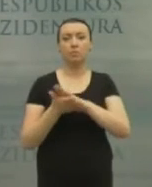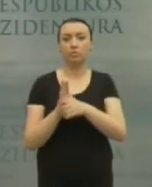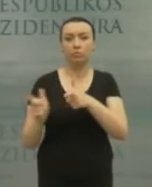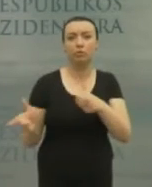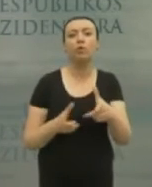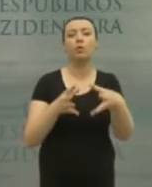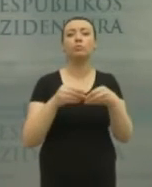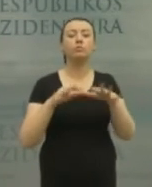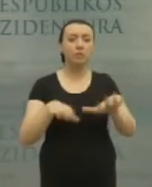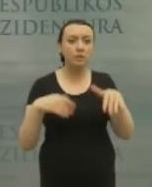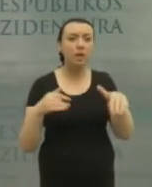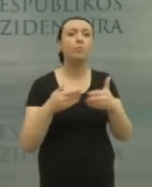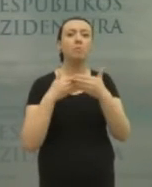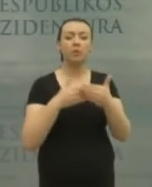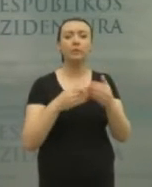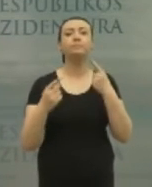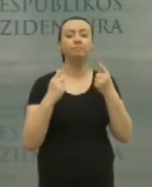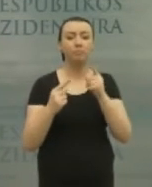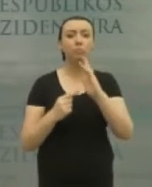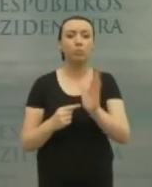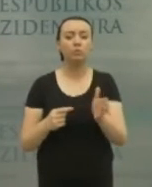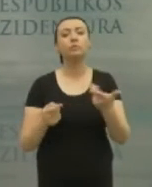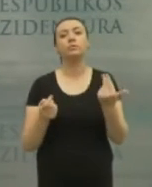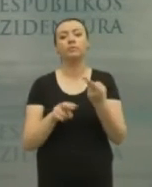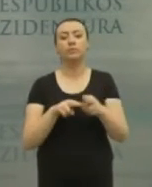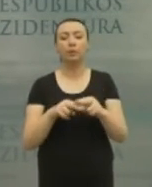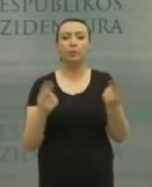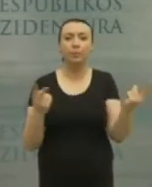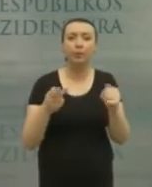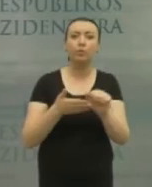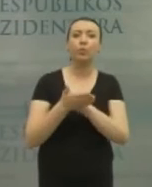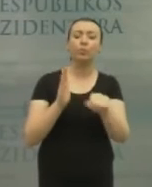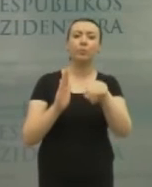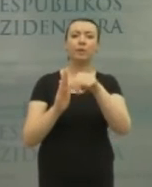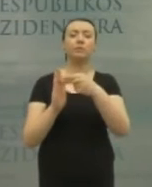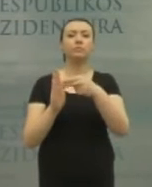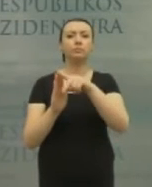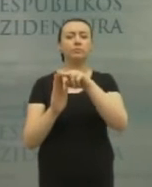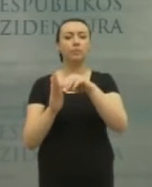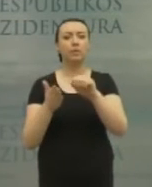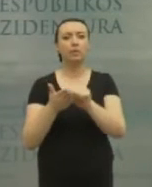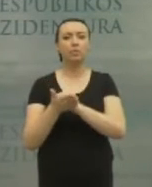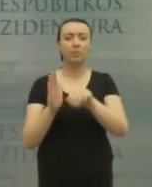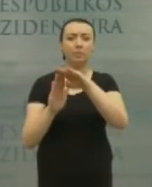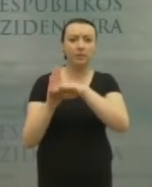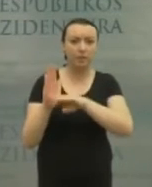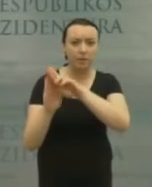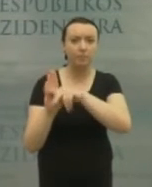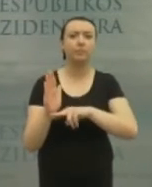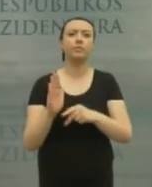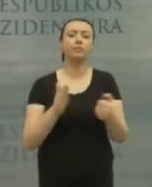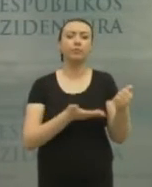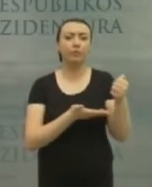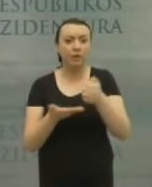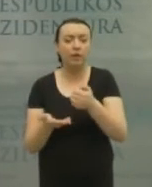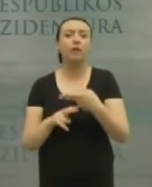aptarti su Seimo frakcijų vadovais taip pat, kadangi tai reikalaus ir tam tikro įsipareigojimo dėl šių priemonių finansavimo ir